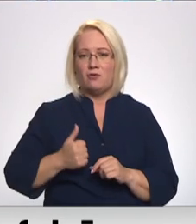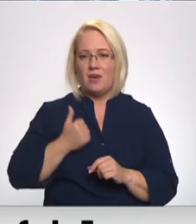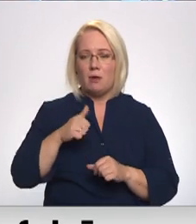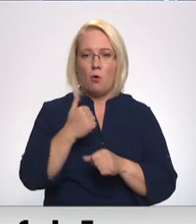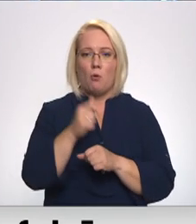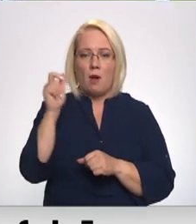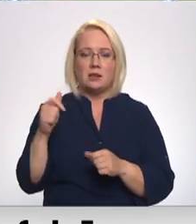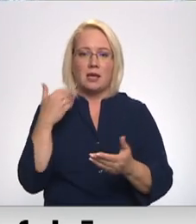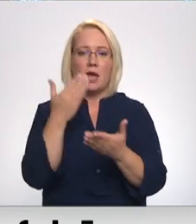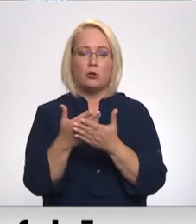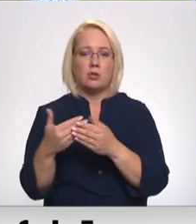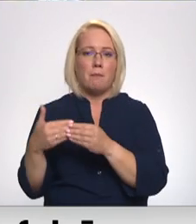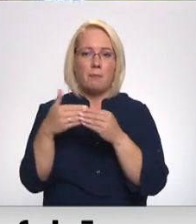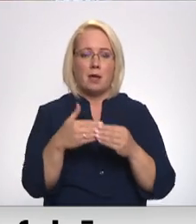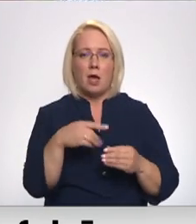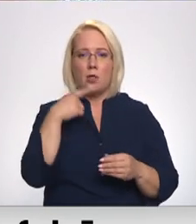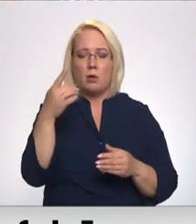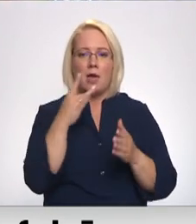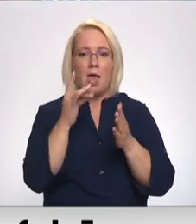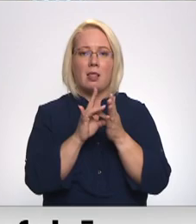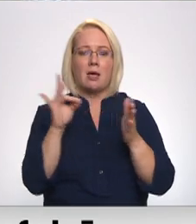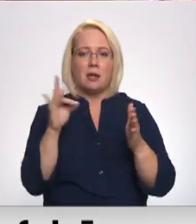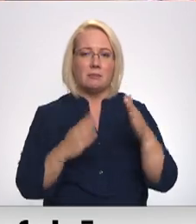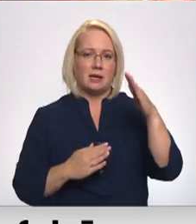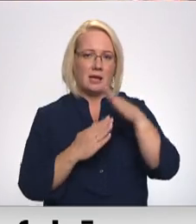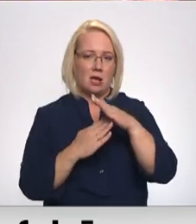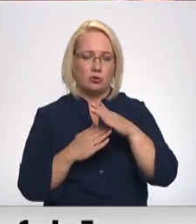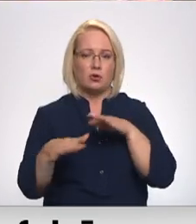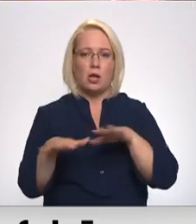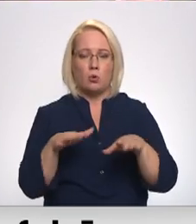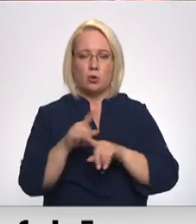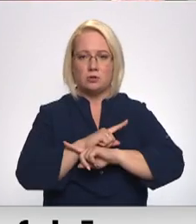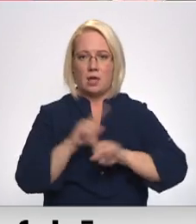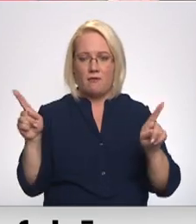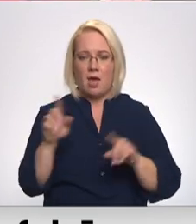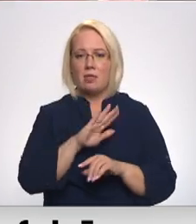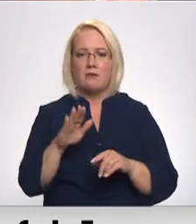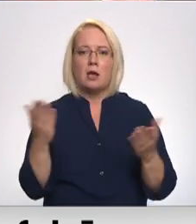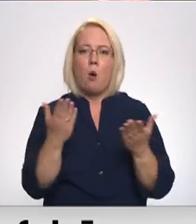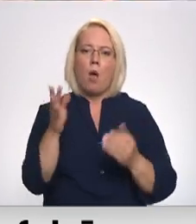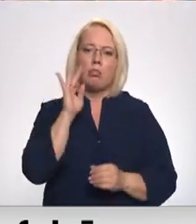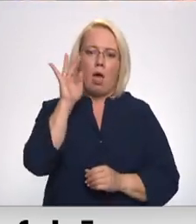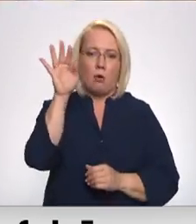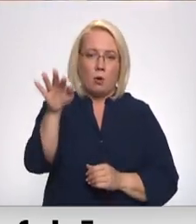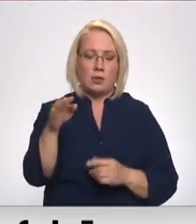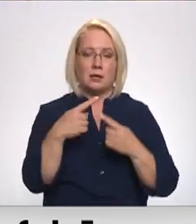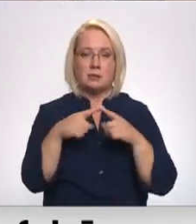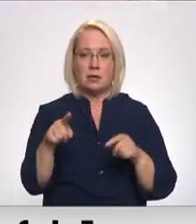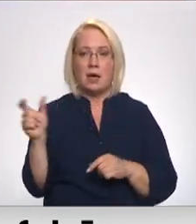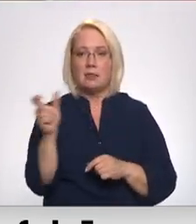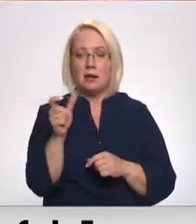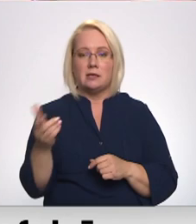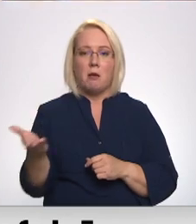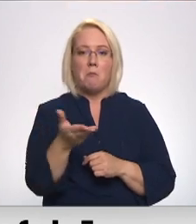ierosina piegādātājiem noteikti energoresursu cenu griestus un rīkoties nekavējoties nevis kaut kad nākotnē. Citādi jau drīz